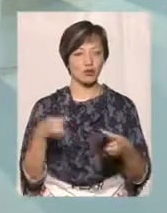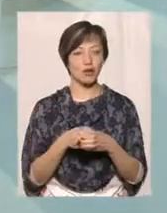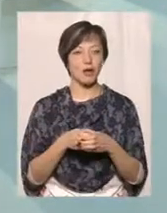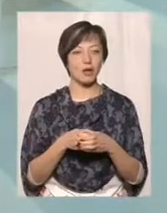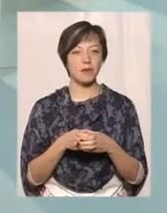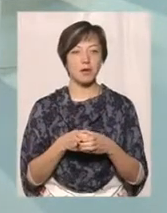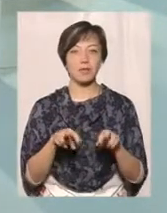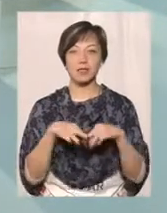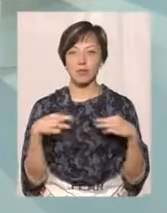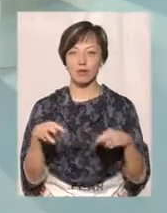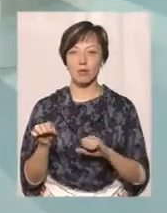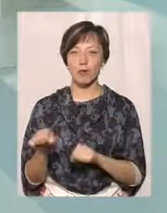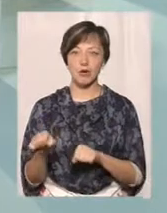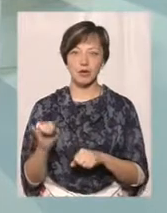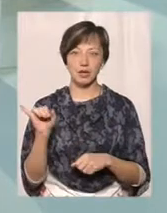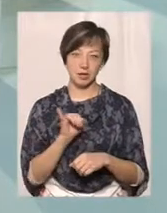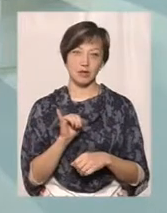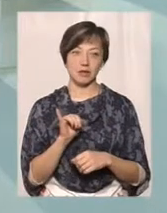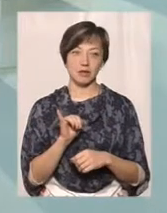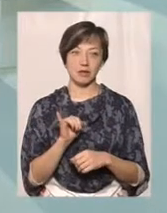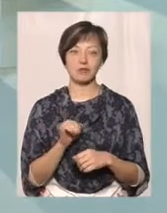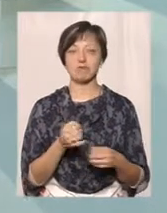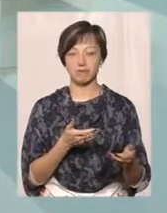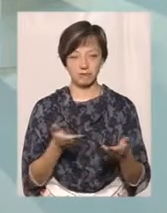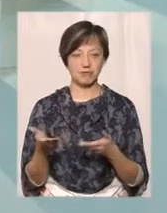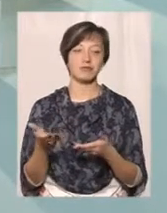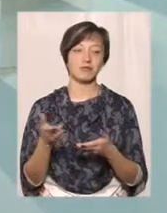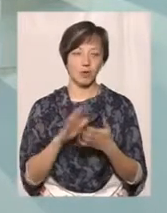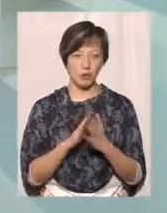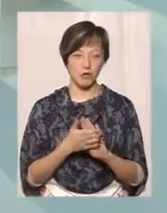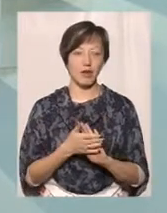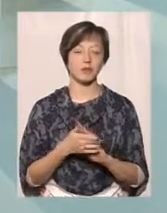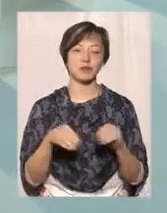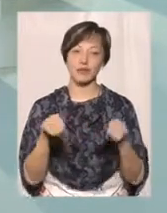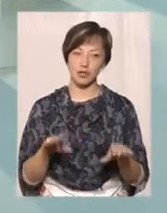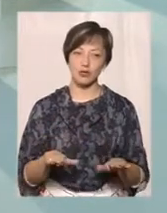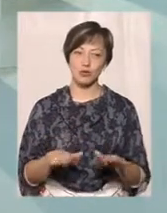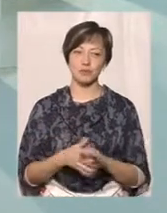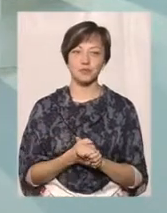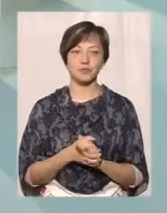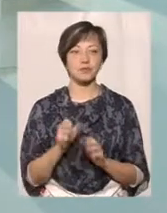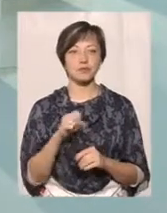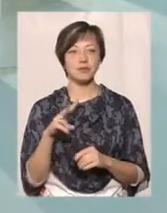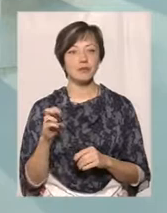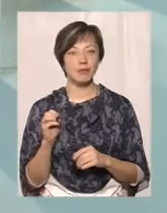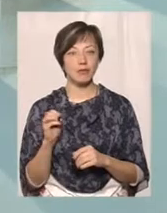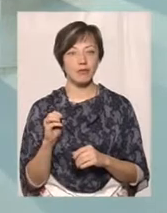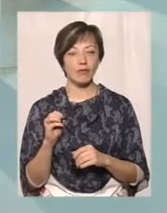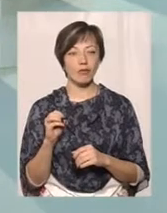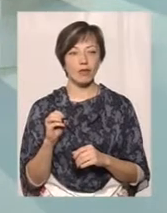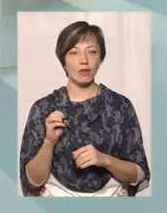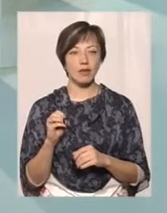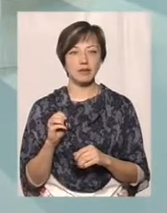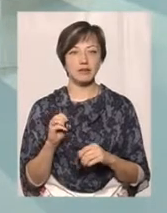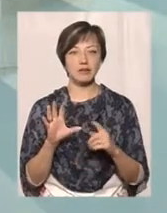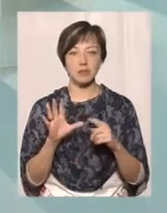Міністерства оборони, і двері відкриваємо, і домовляємося, і вирішуємо. Але на